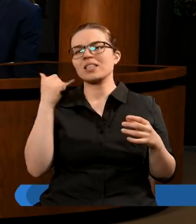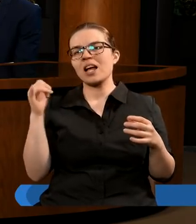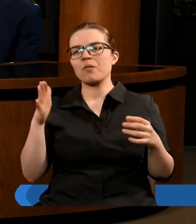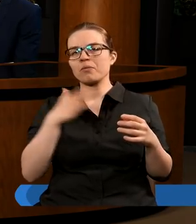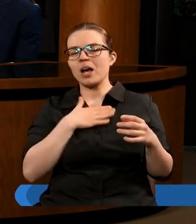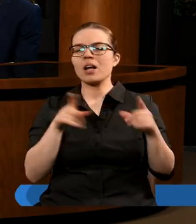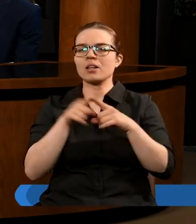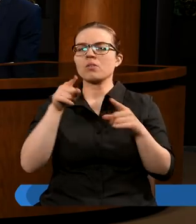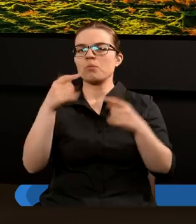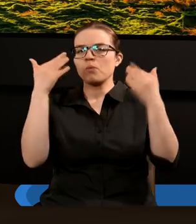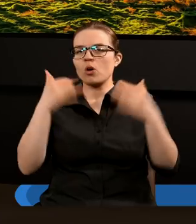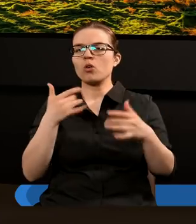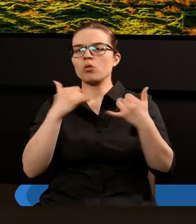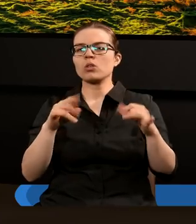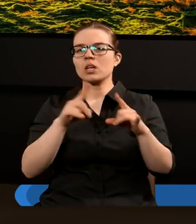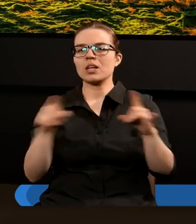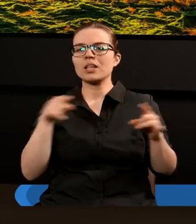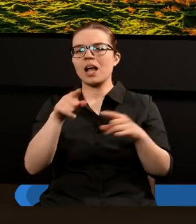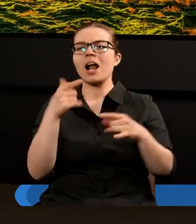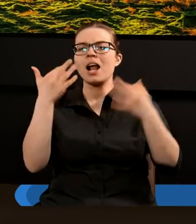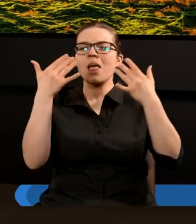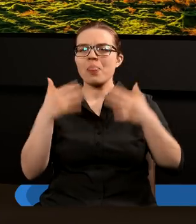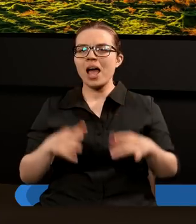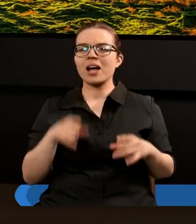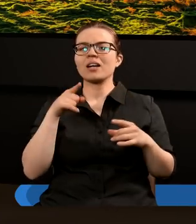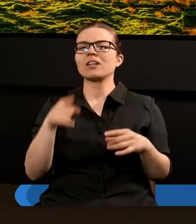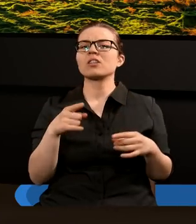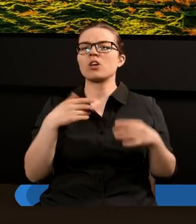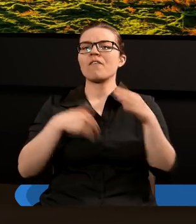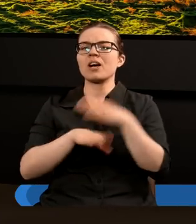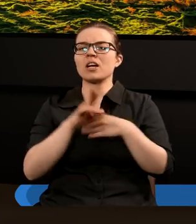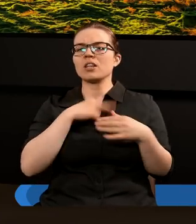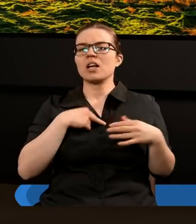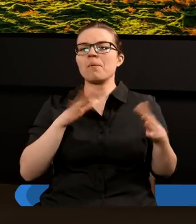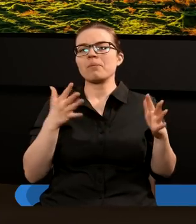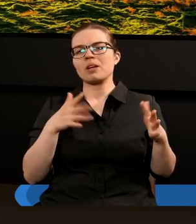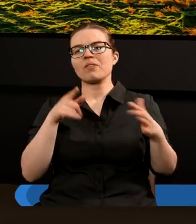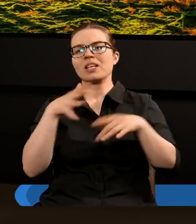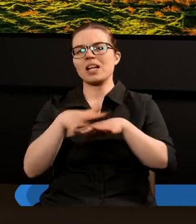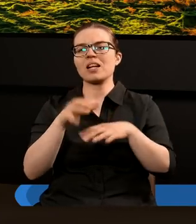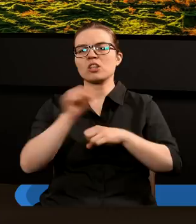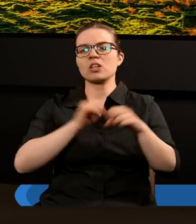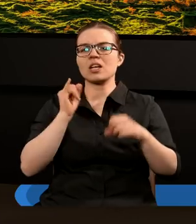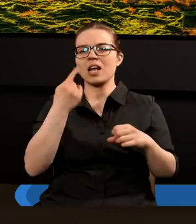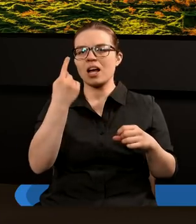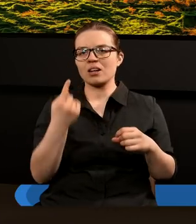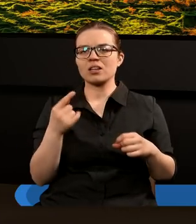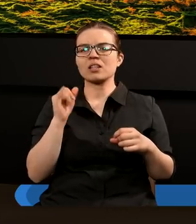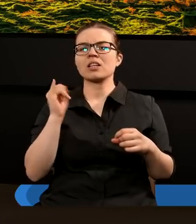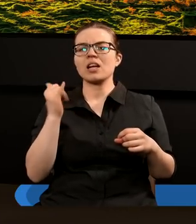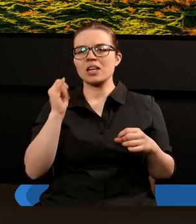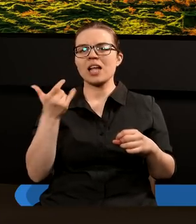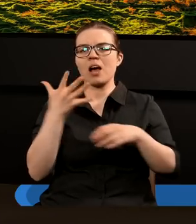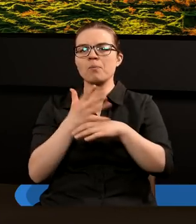również kiedy sobie policzymy różnego rodzaju tej literki, też wychodzi nam, tak, w systemie rzymskim, I jako jedynkę, L jako